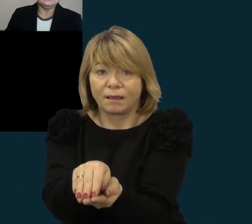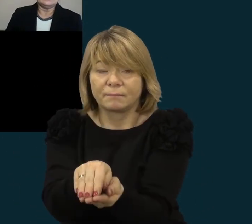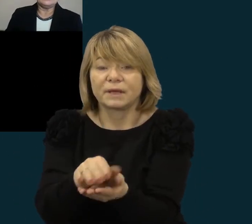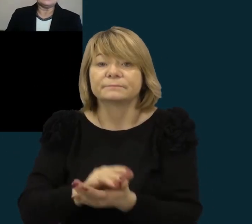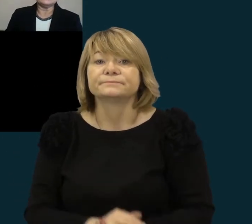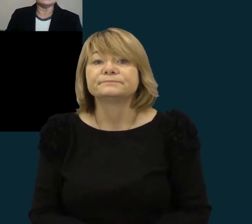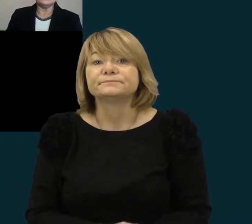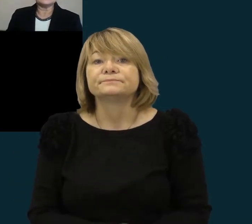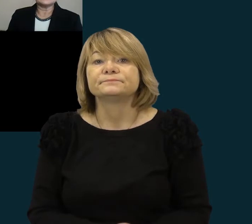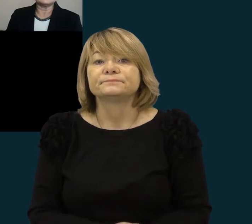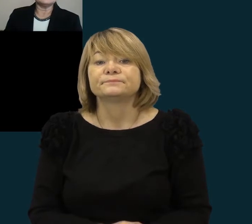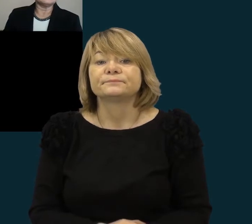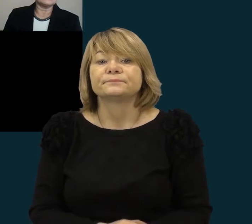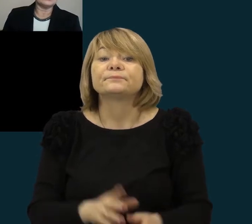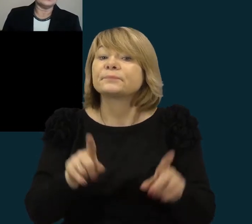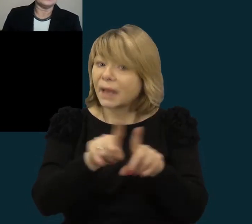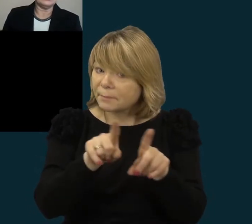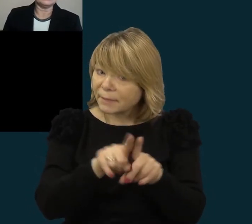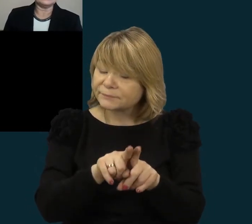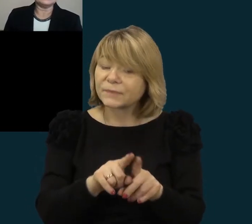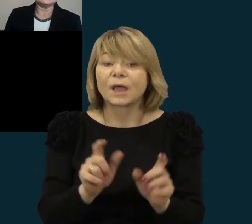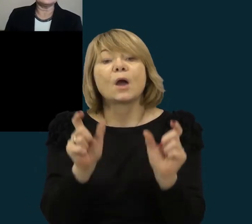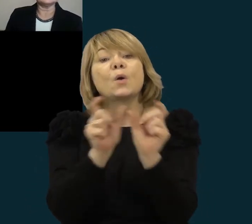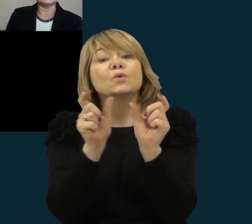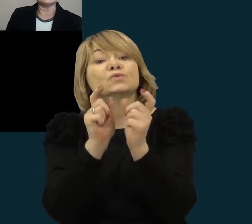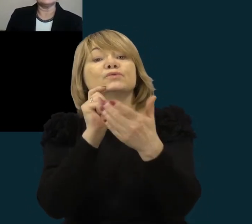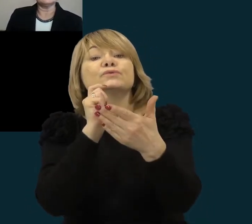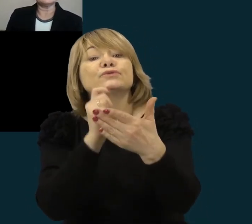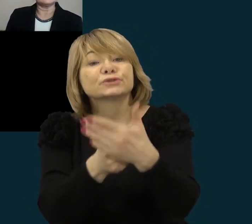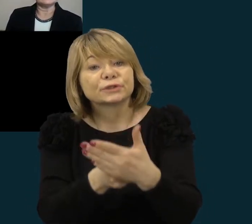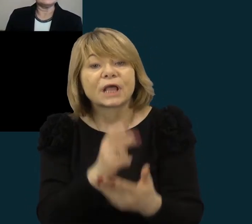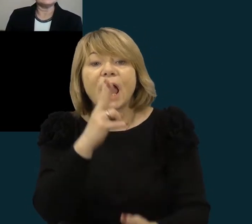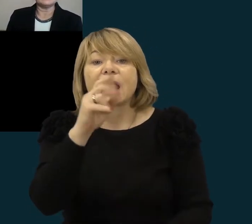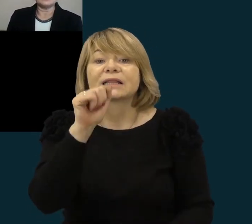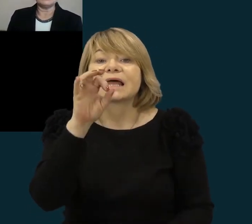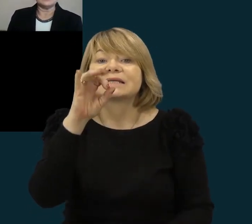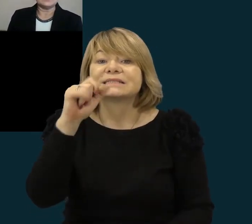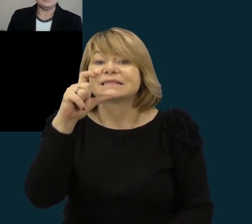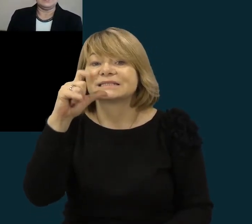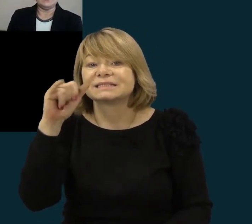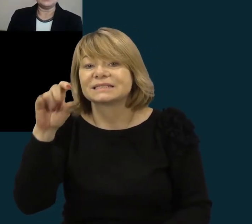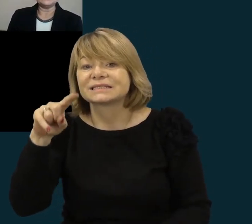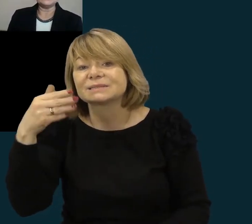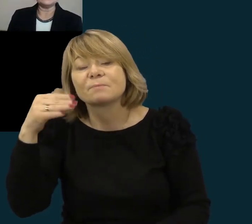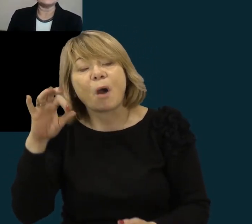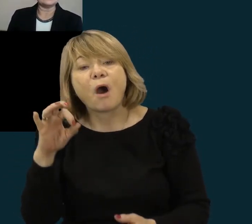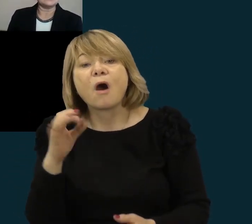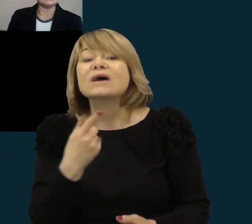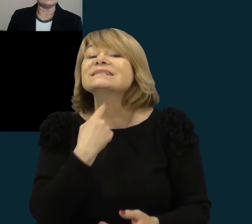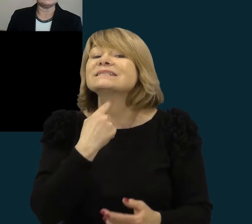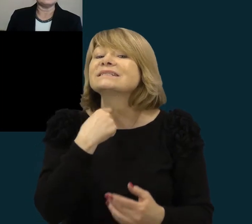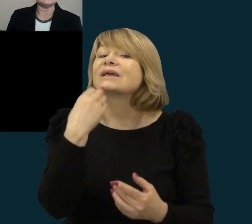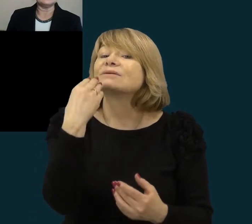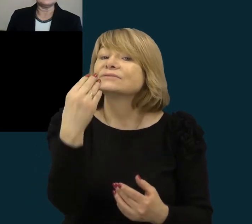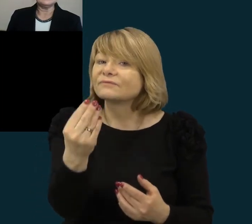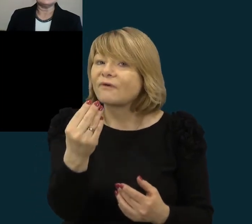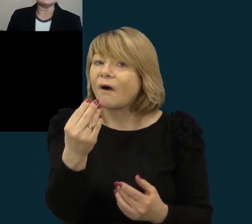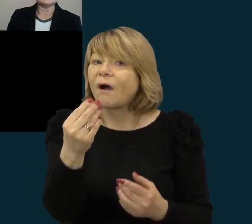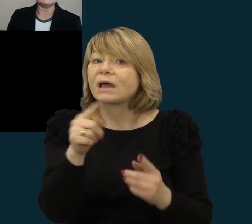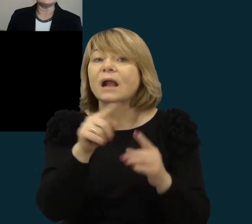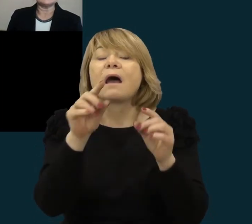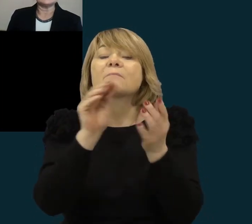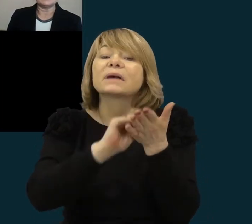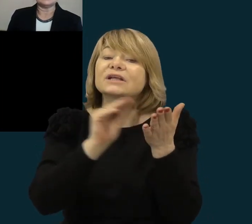Taip pat buvo skirta užduotiesnio klausysizmo stilių statinys į dabravo miestelėje. Parašykite statinio pavadinimą,